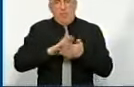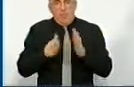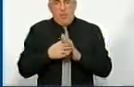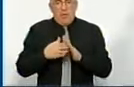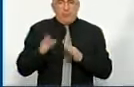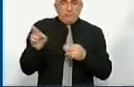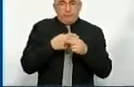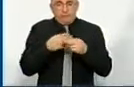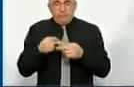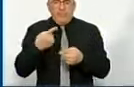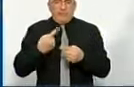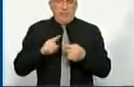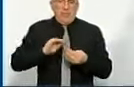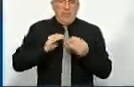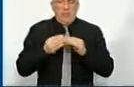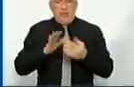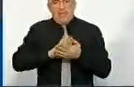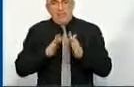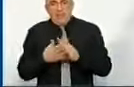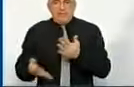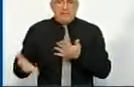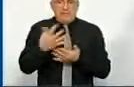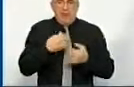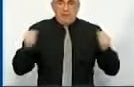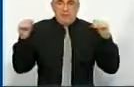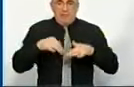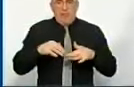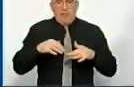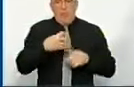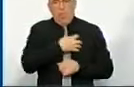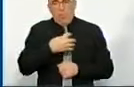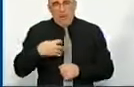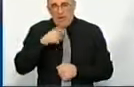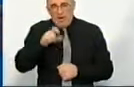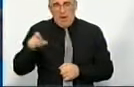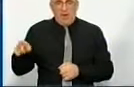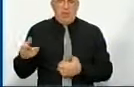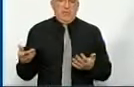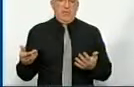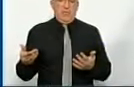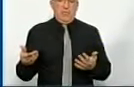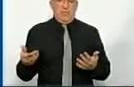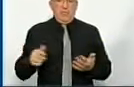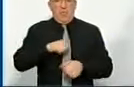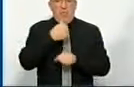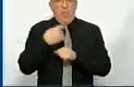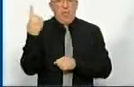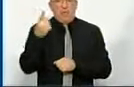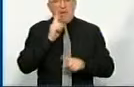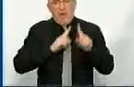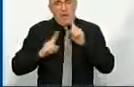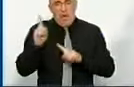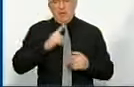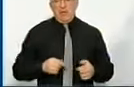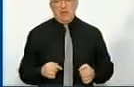розрулювати ці проблемні ситуації, збирати голів РДА, губернаторів, відповідно, голів обласних рад,